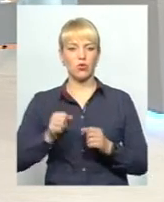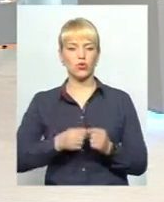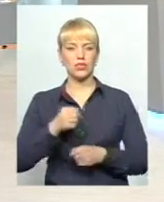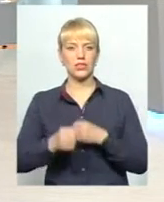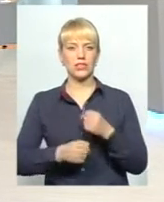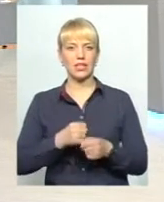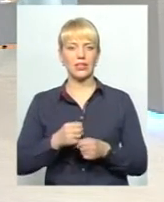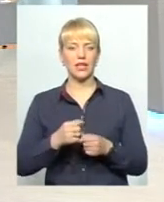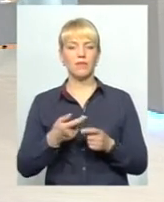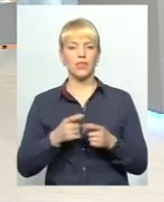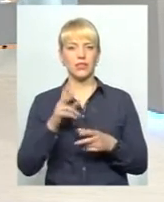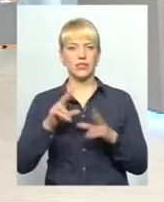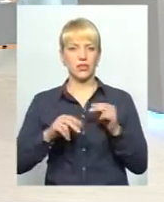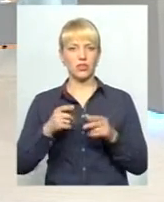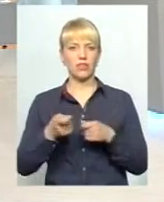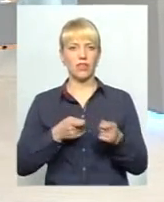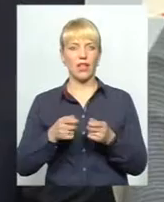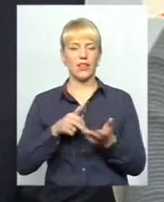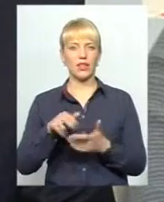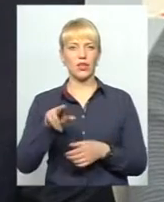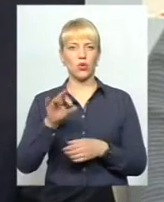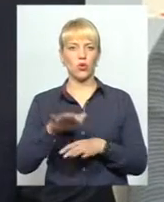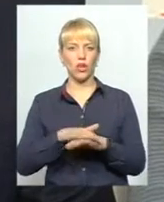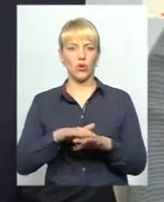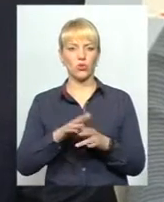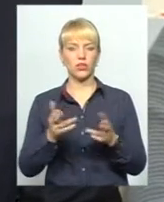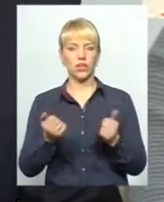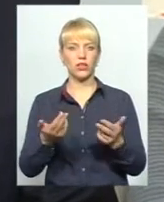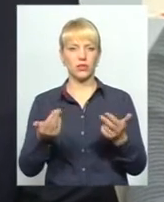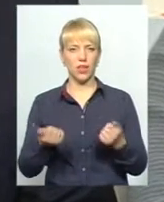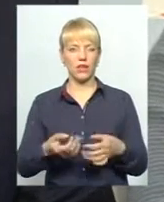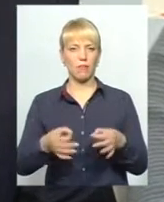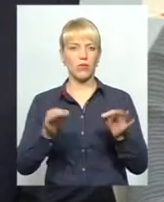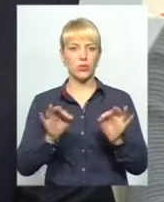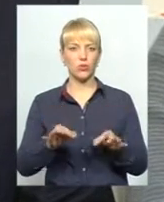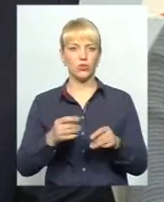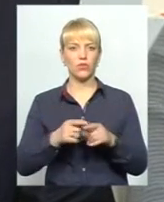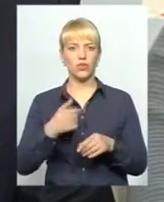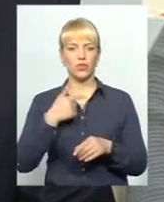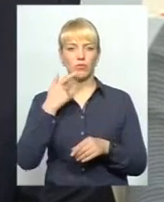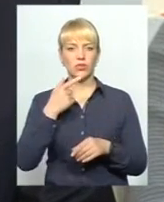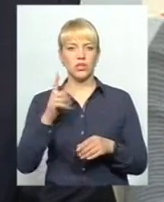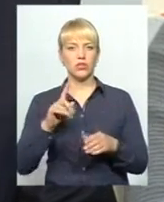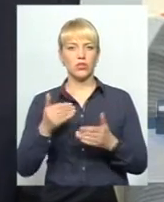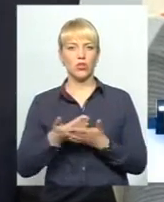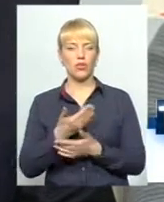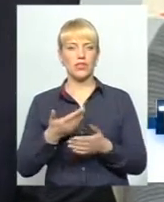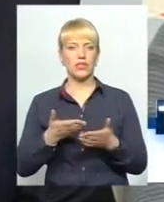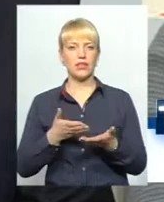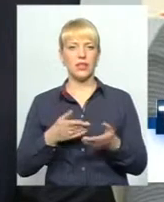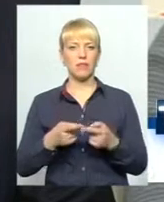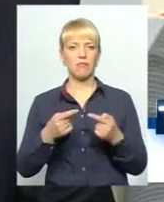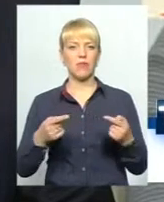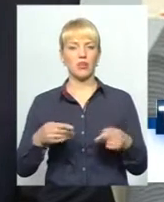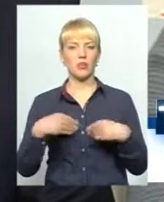скажімо, влада йде до народу, так? Абсолютно вірно, і при чому, можу сказати більше, це інноваційний метод надання